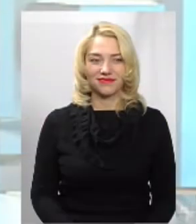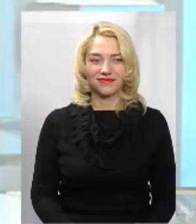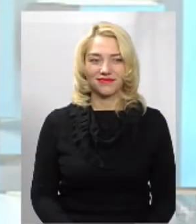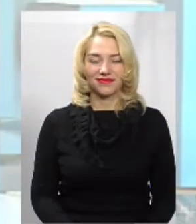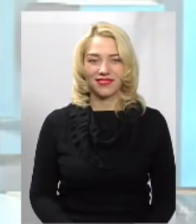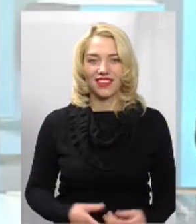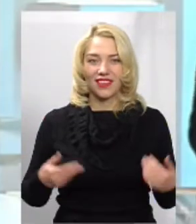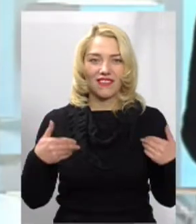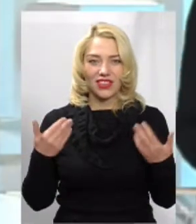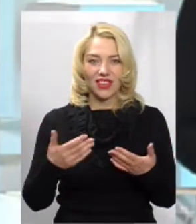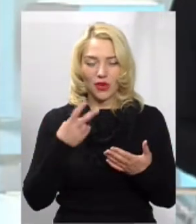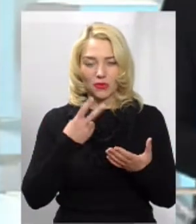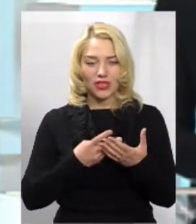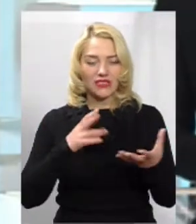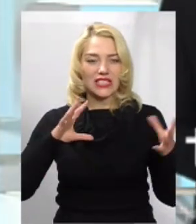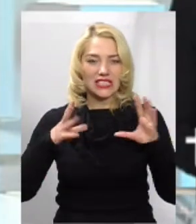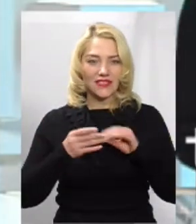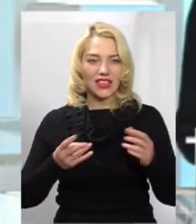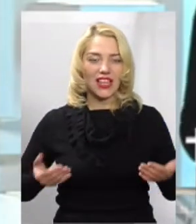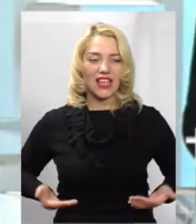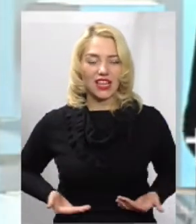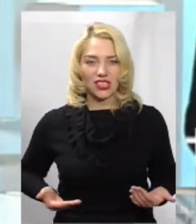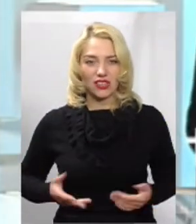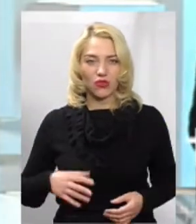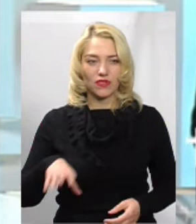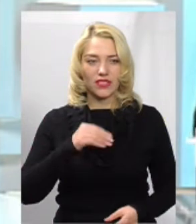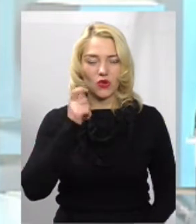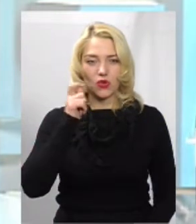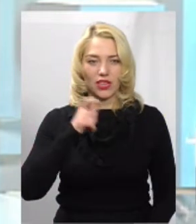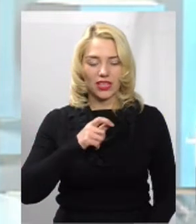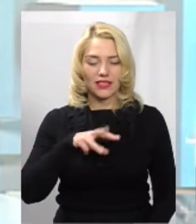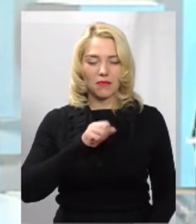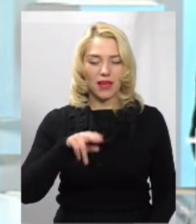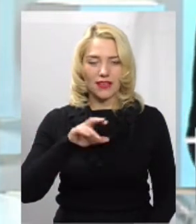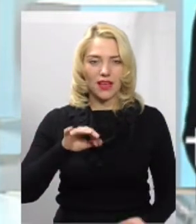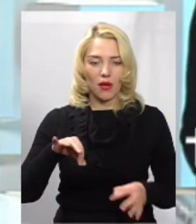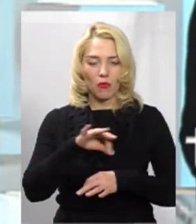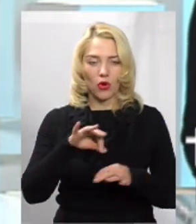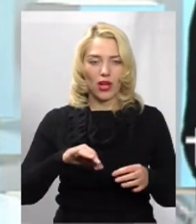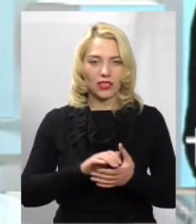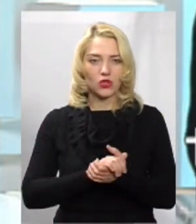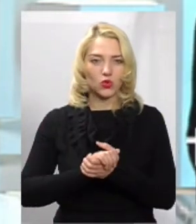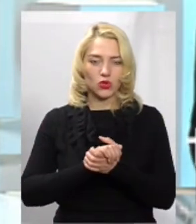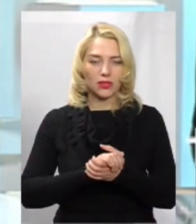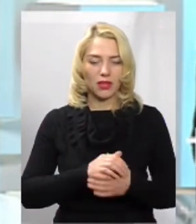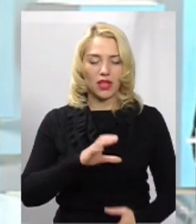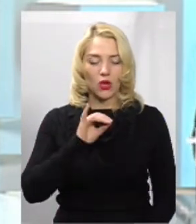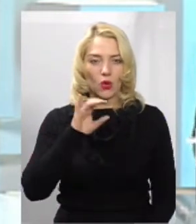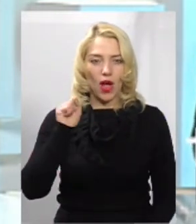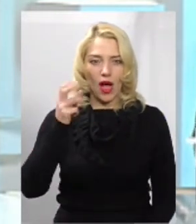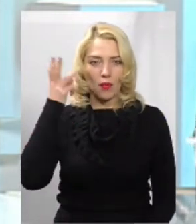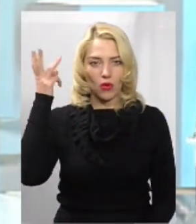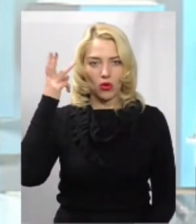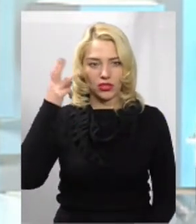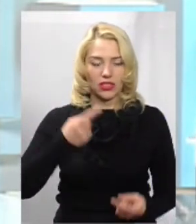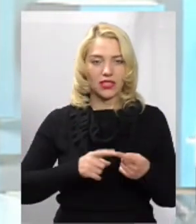Вітаємо! Це «Звіти на живо» – всеукраїнський медіапроект Суспільного. Сьогодні студія «ЮАй-Поділля» – це